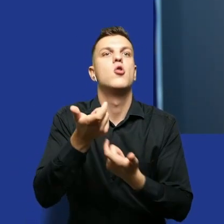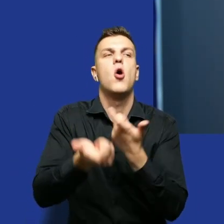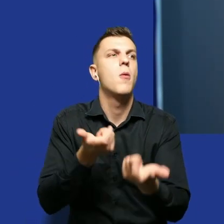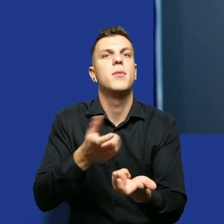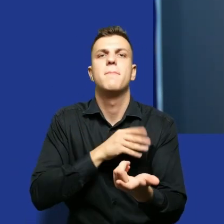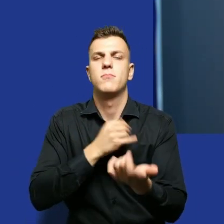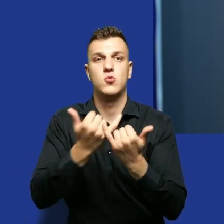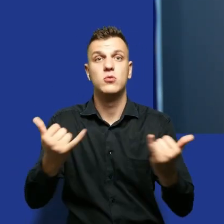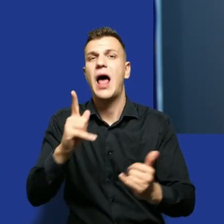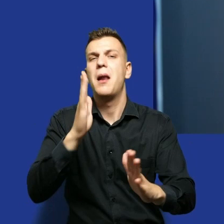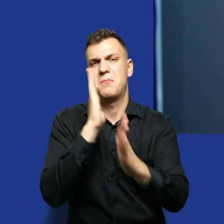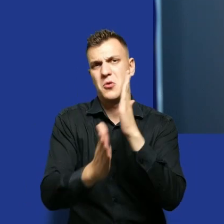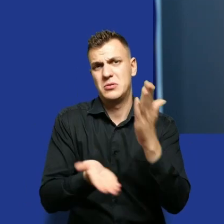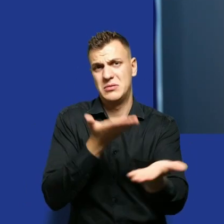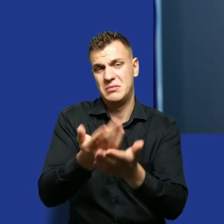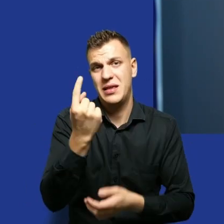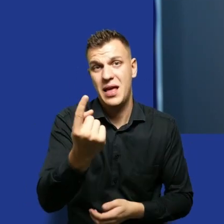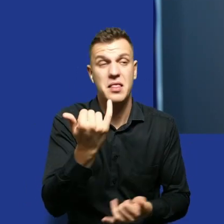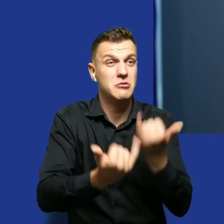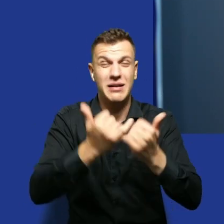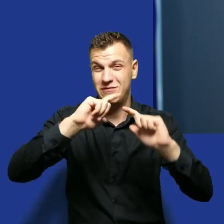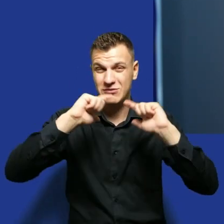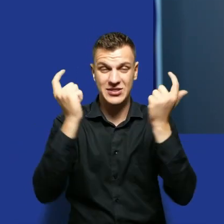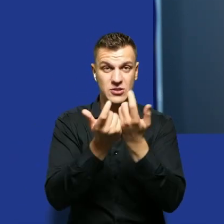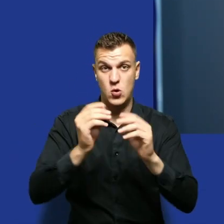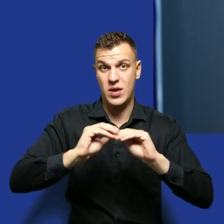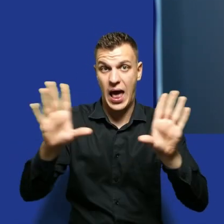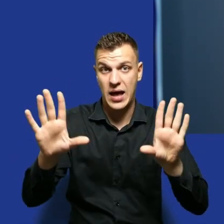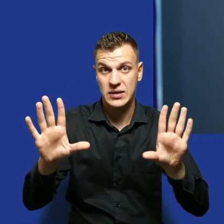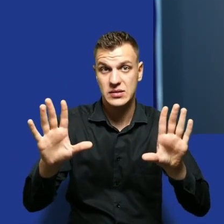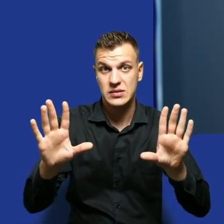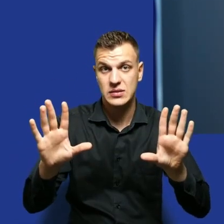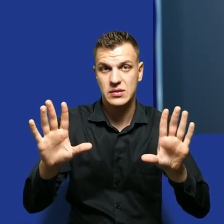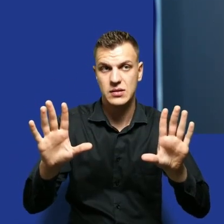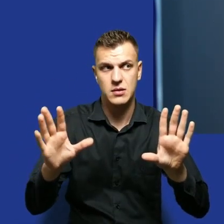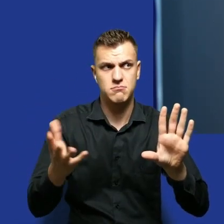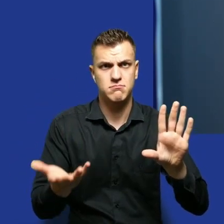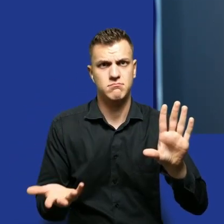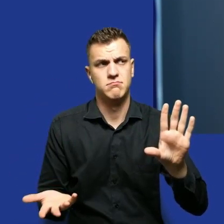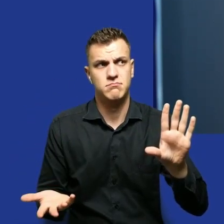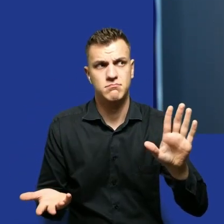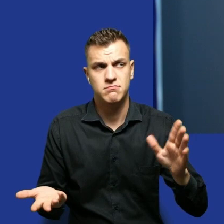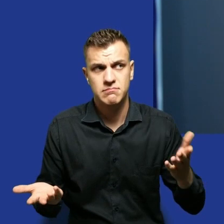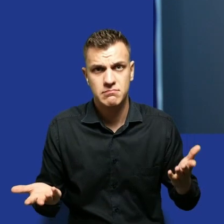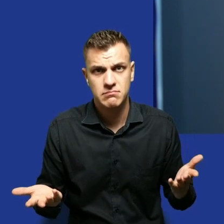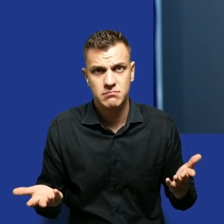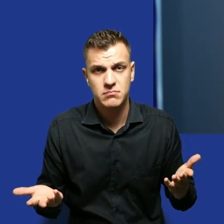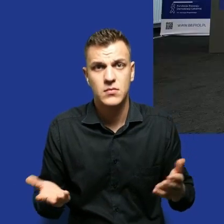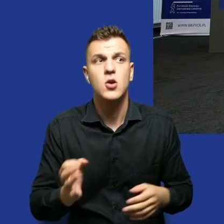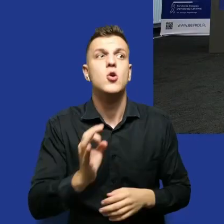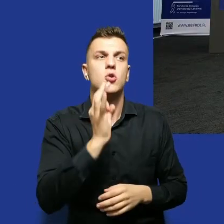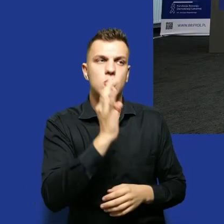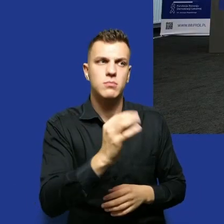bardzo prosty sposób. Jeżeli wszystko jest jawne, to ja też wejdę w